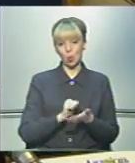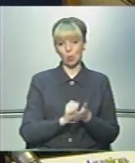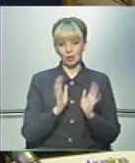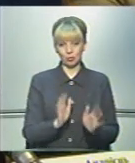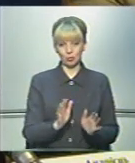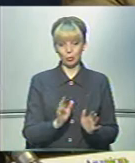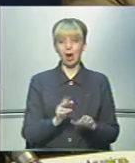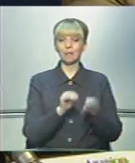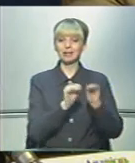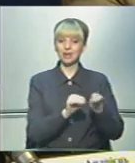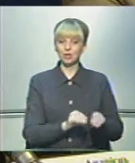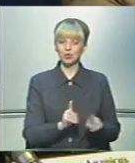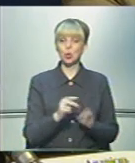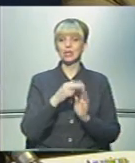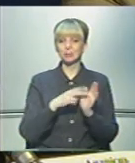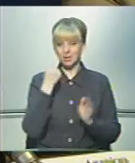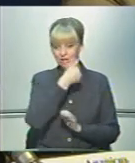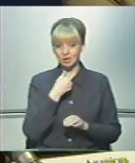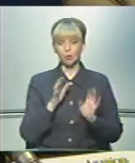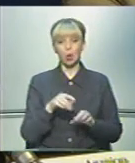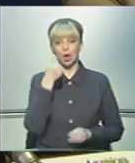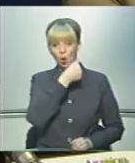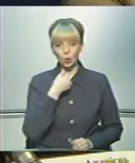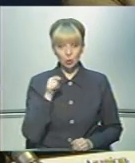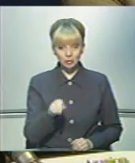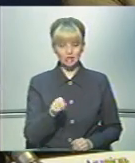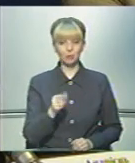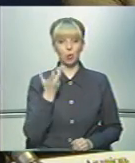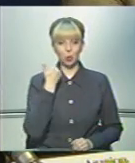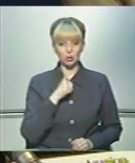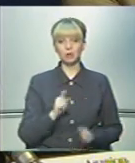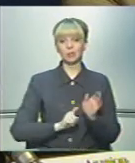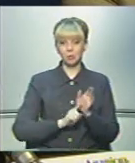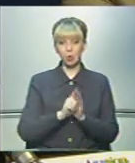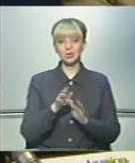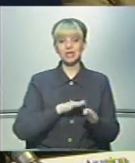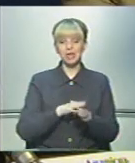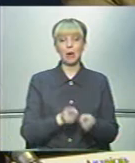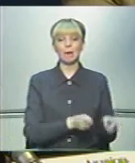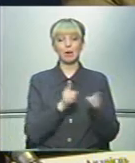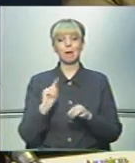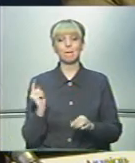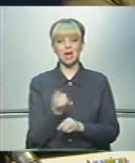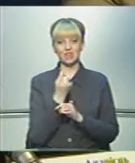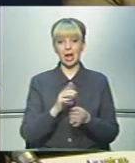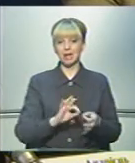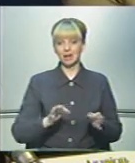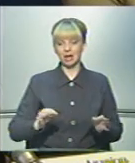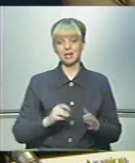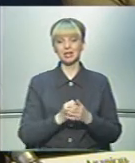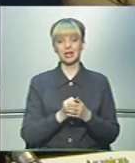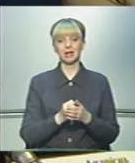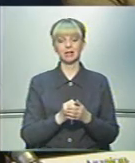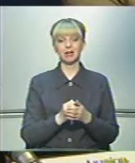Але декларується, що 2017 року буде тим роком, коли почне здійснюватися перехід первинної ланки на засади